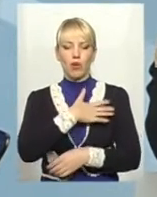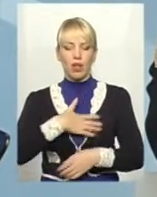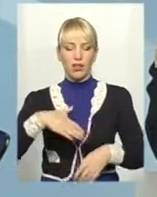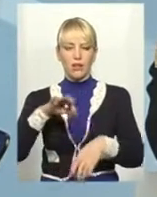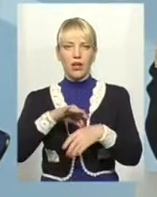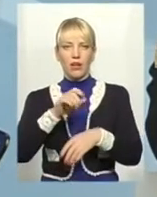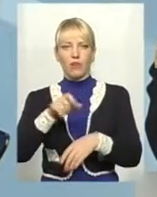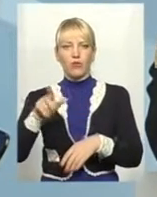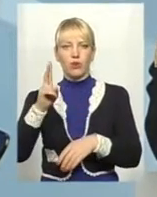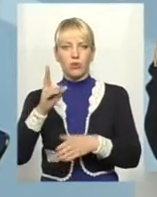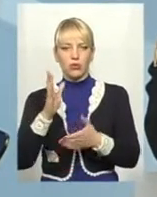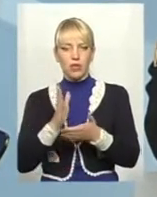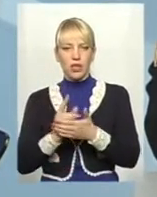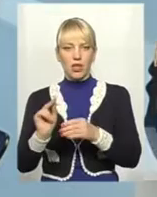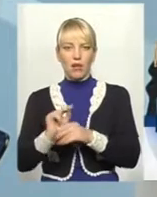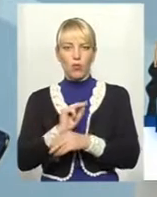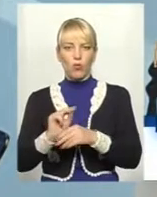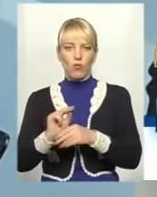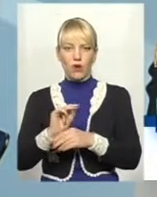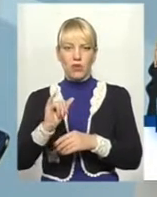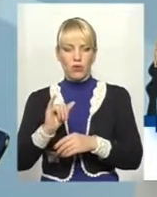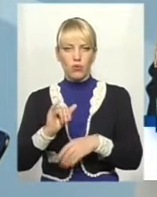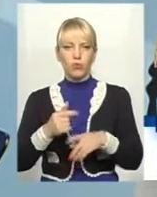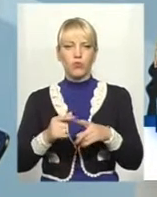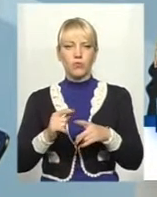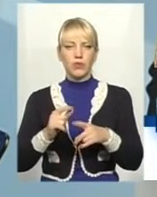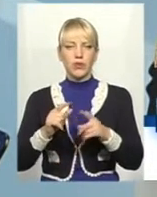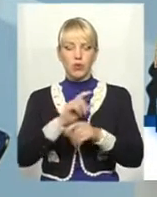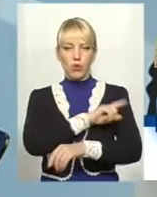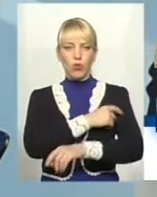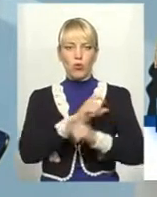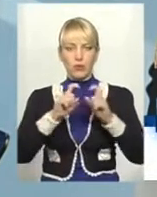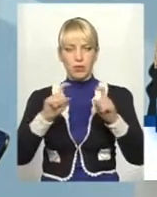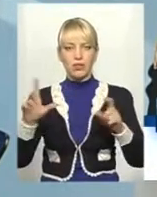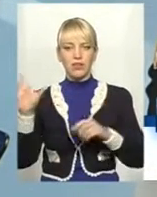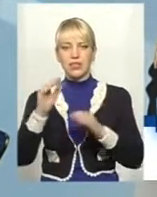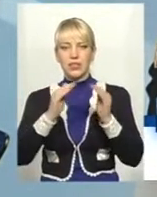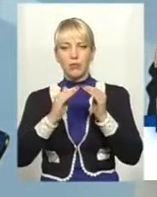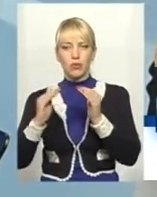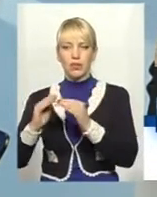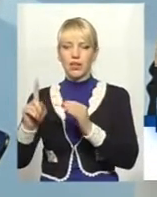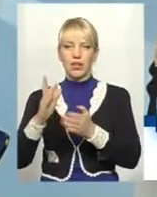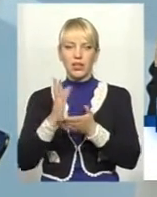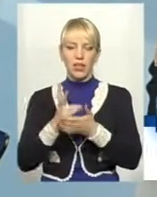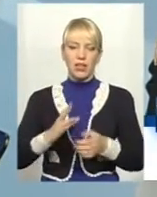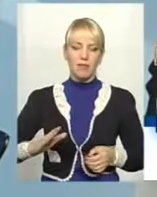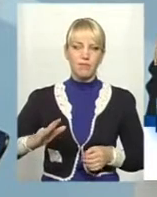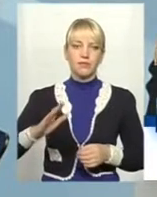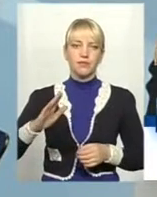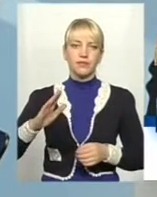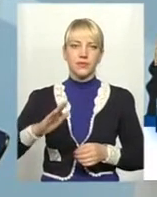який знаходиться на лікуванні в госпіталі. Всі будівлі, які розташовані на території госпіталю, це будівлі, знаходяться на балансі